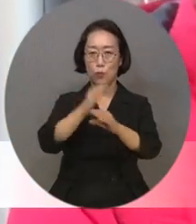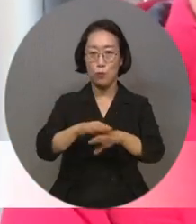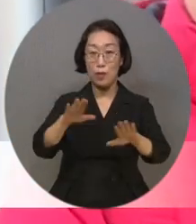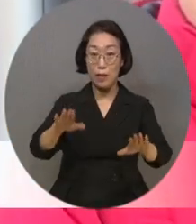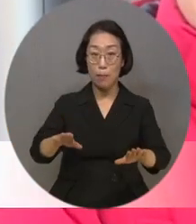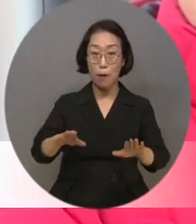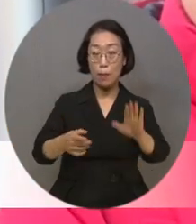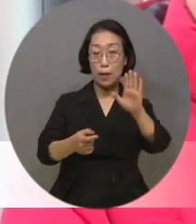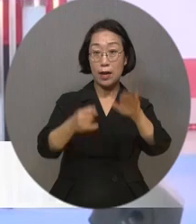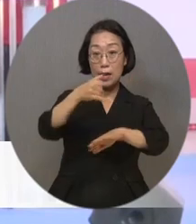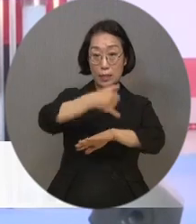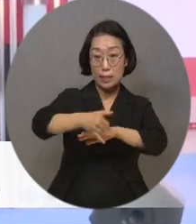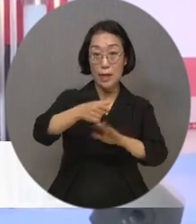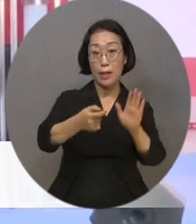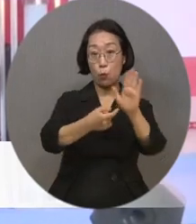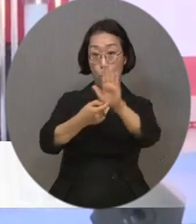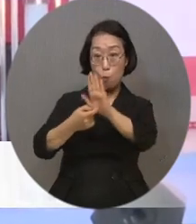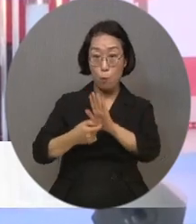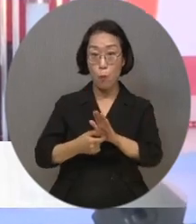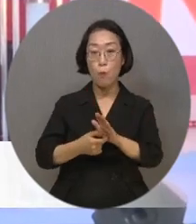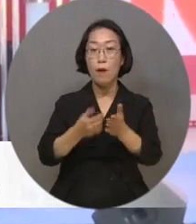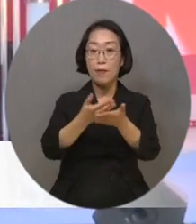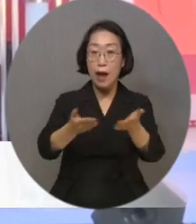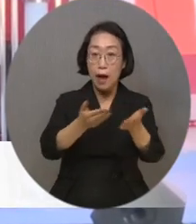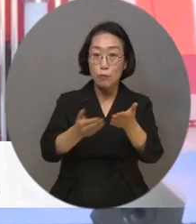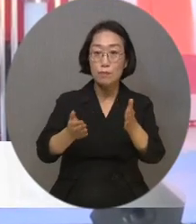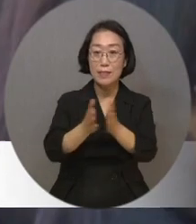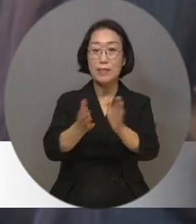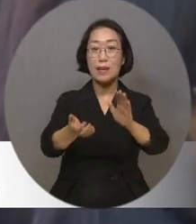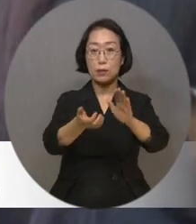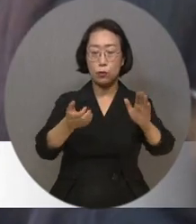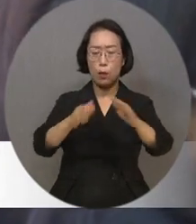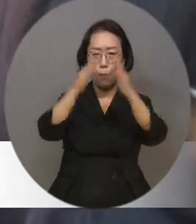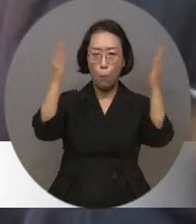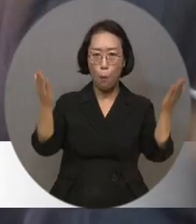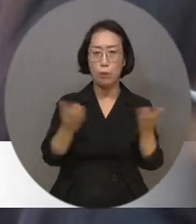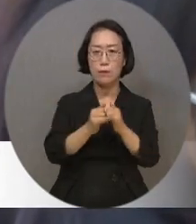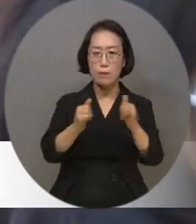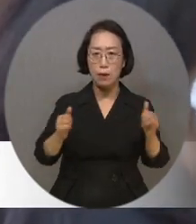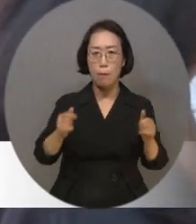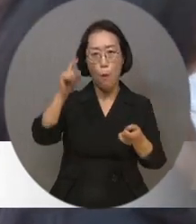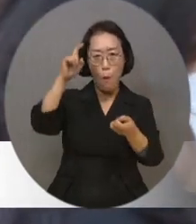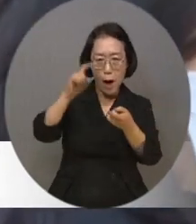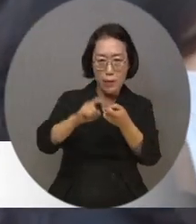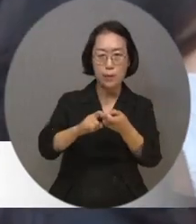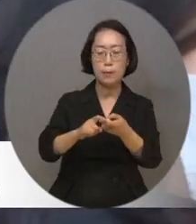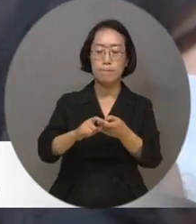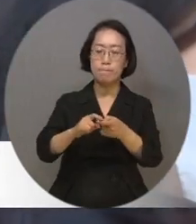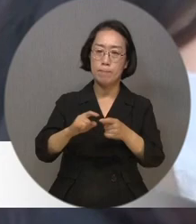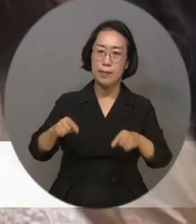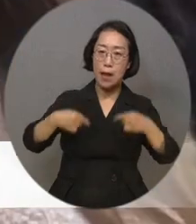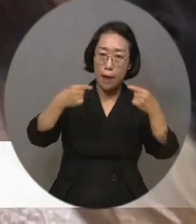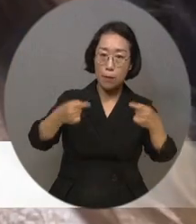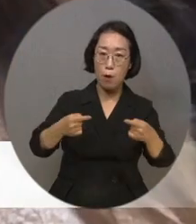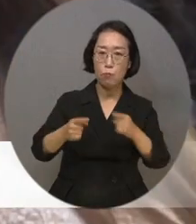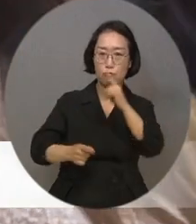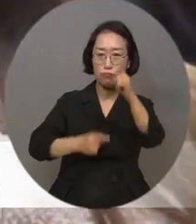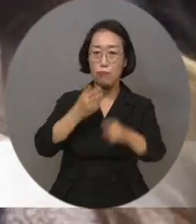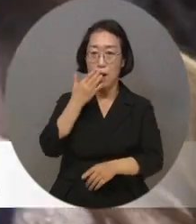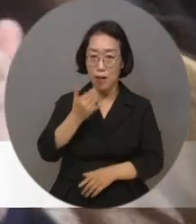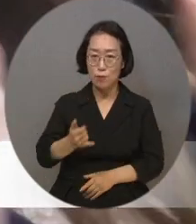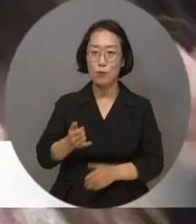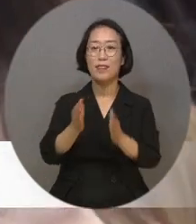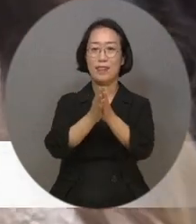공모전은 희망2024 나눔 캠페인을 앞두고 국민들이 나눔에 대해 고민하고 직접 참여할 수 있도록 하기 위해